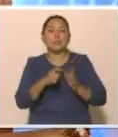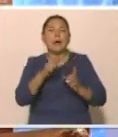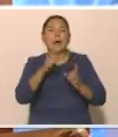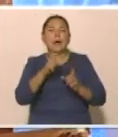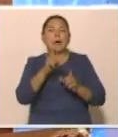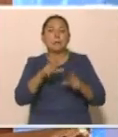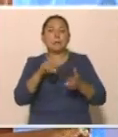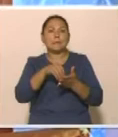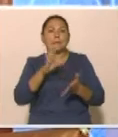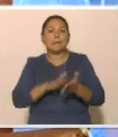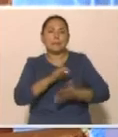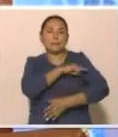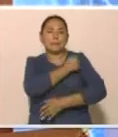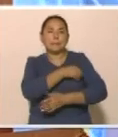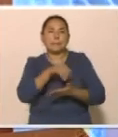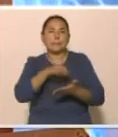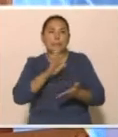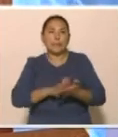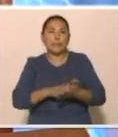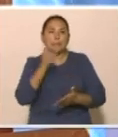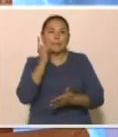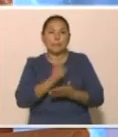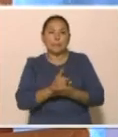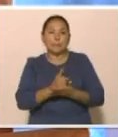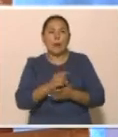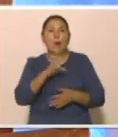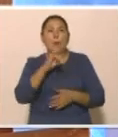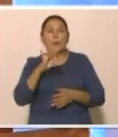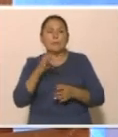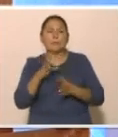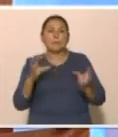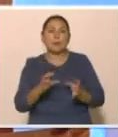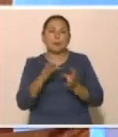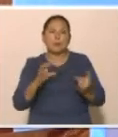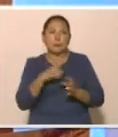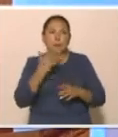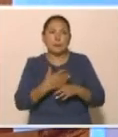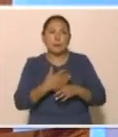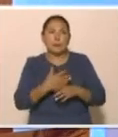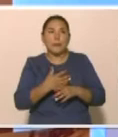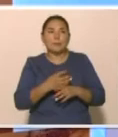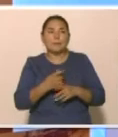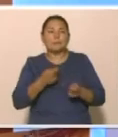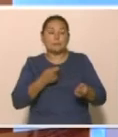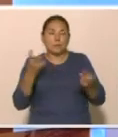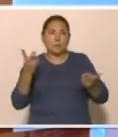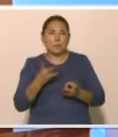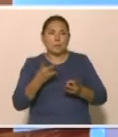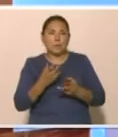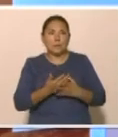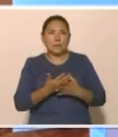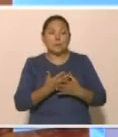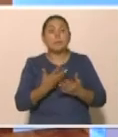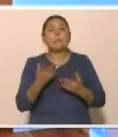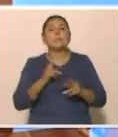білгірген. Ем қанаға түркелі ұтырғындардың міндетті әлюметтік медицинал сақтандыру жүйесіндегі мәртебесін анықтау ұшын ғажет. Бұдан өзге